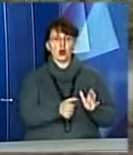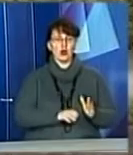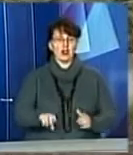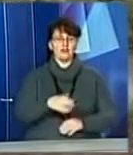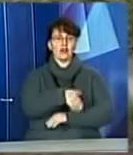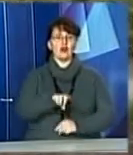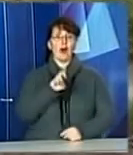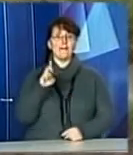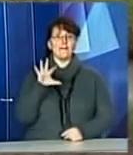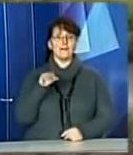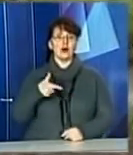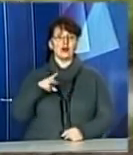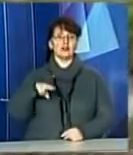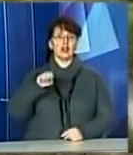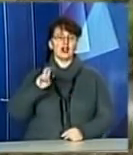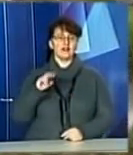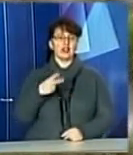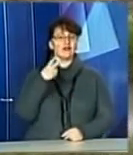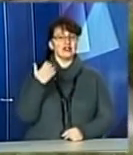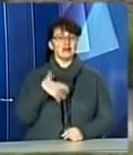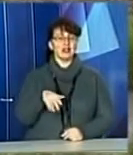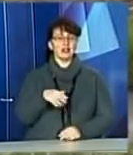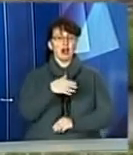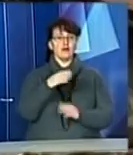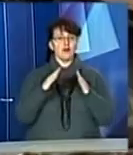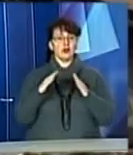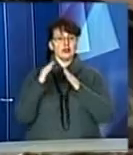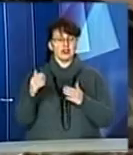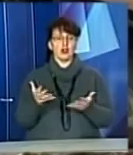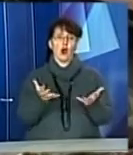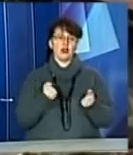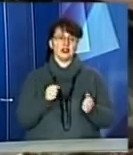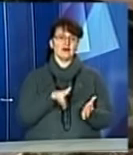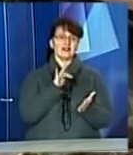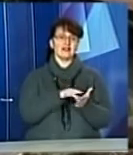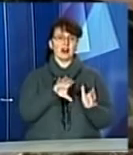Завдяки цьому понад 250 будинків отримали центральне каналізування.